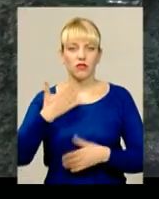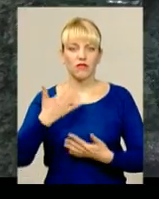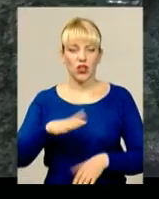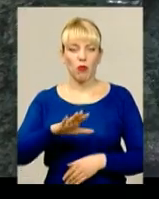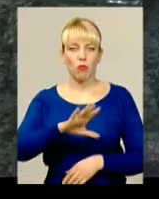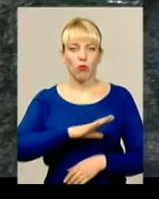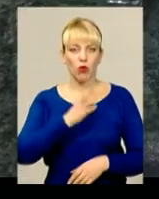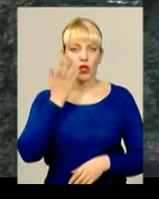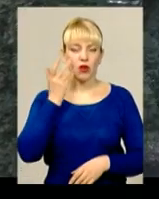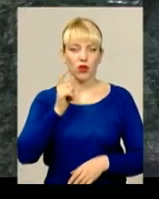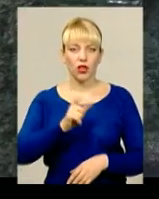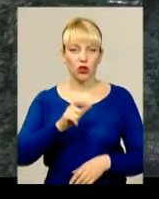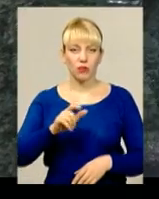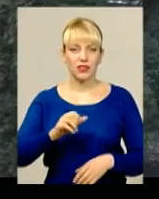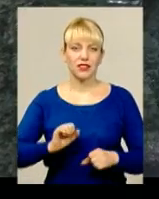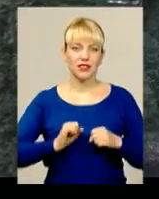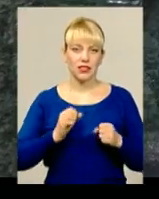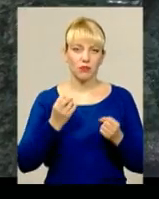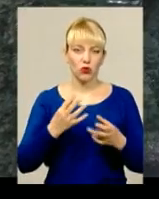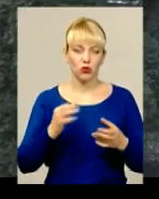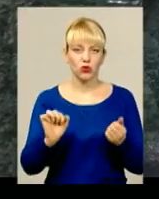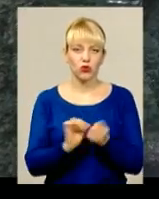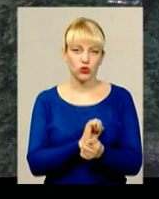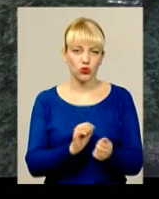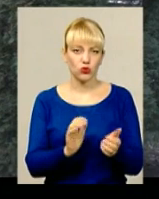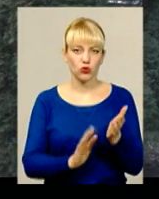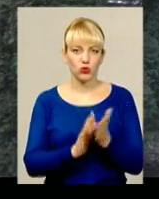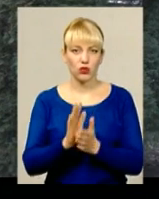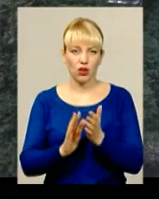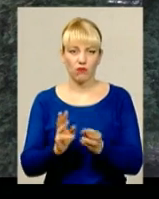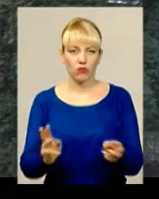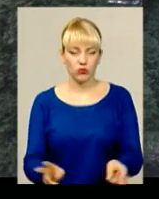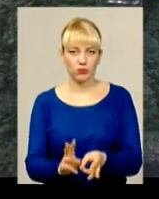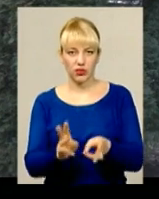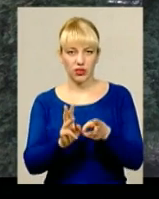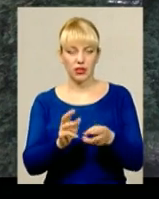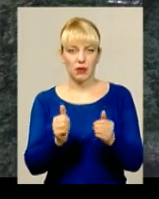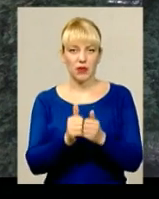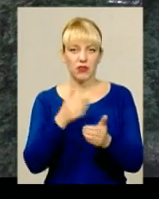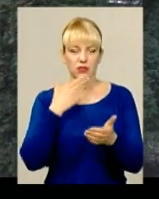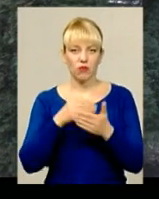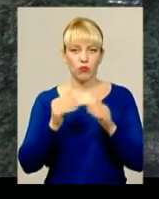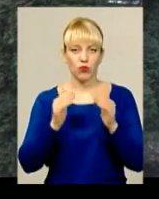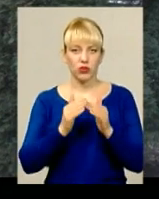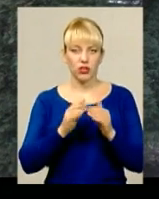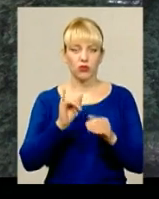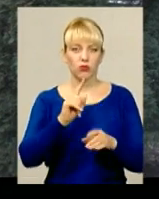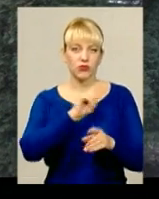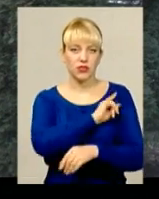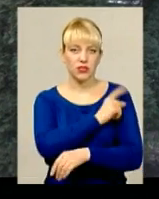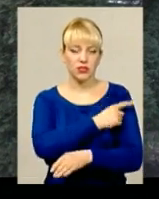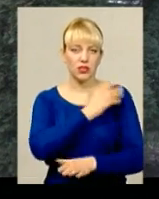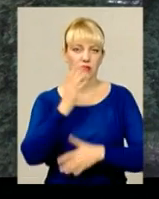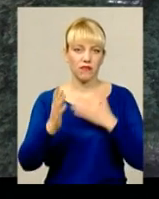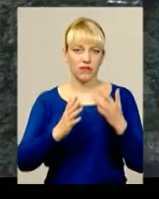громадяни, намагаючись спалити суху рослинність біля свого будинку, внаслідок сильного вітру вогонь дуже швидко